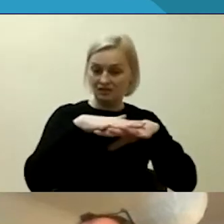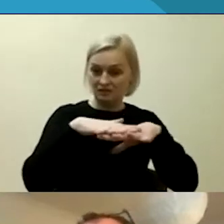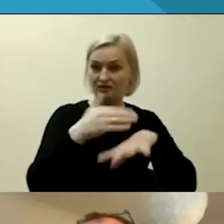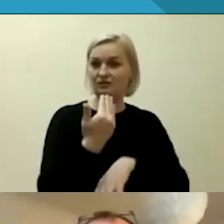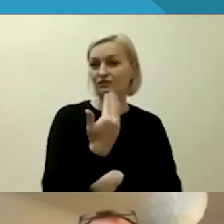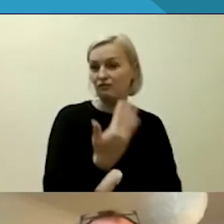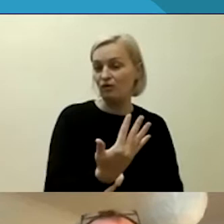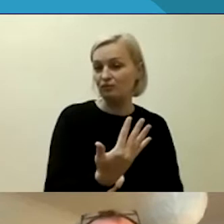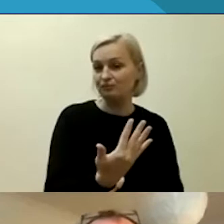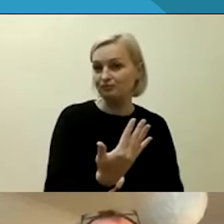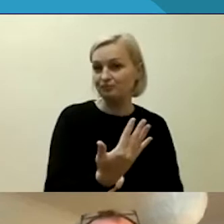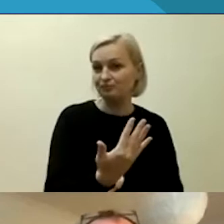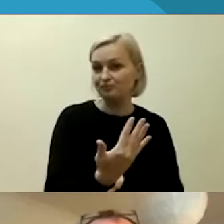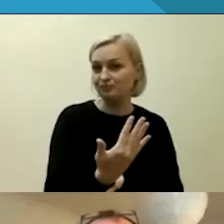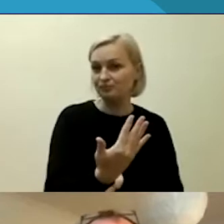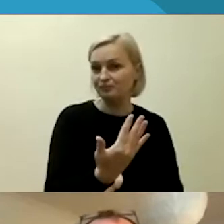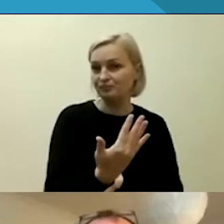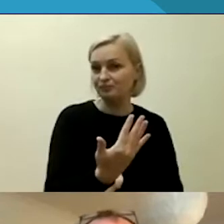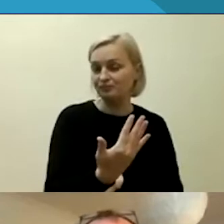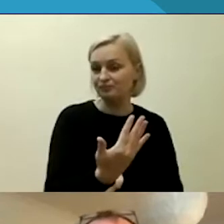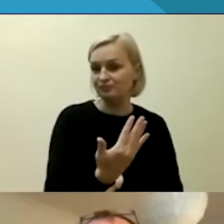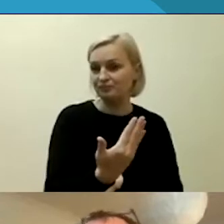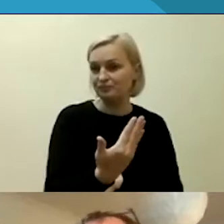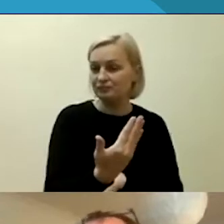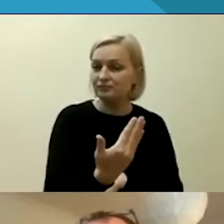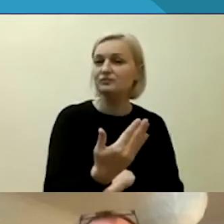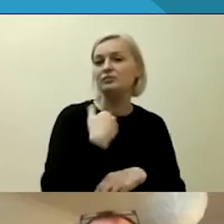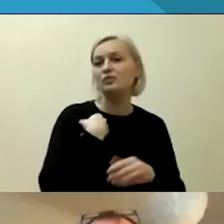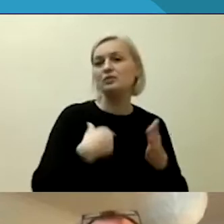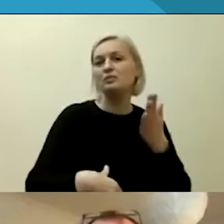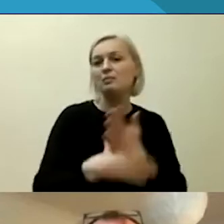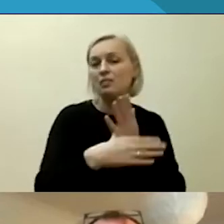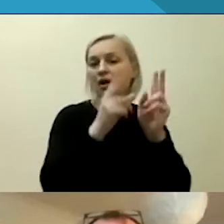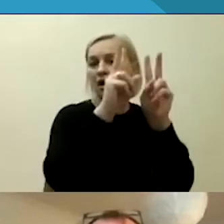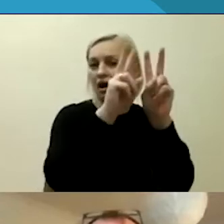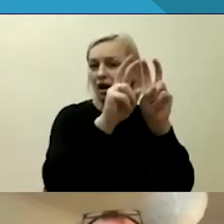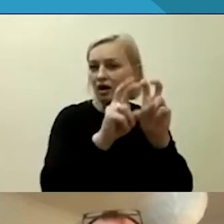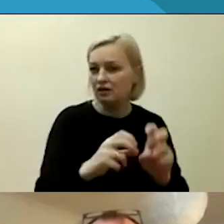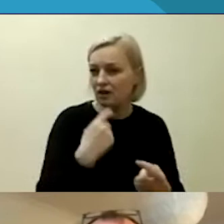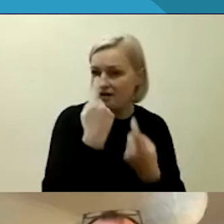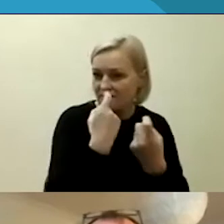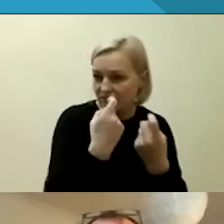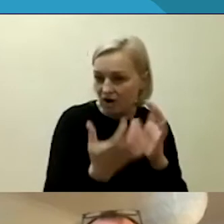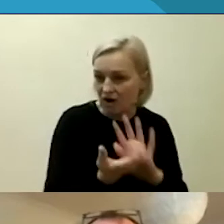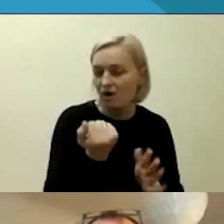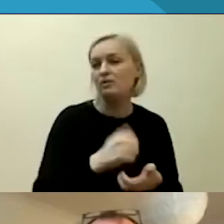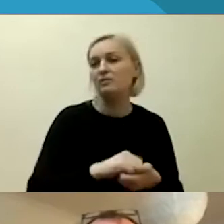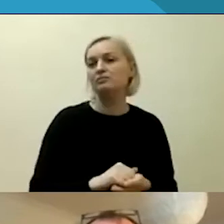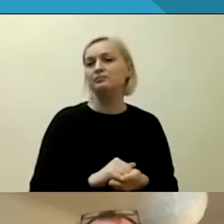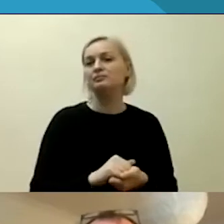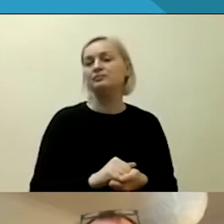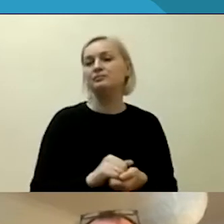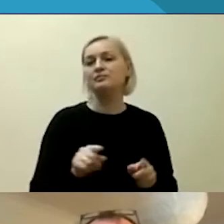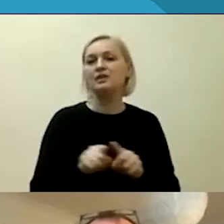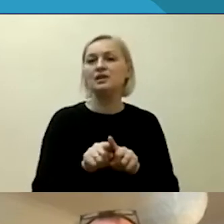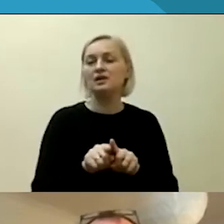mums analizuoti informaciją, mes taip pat subūrėme